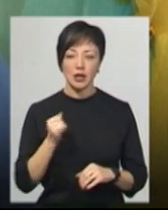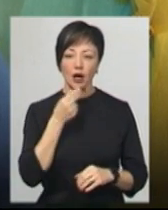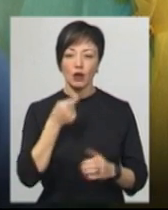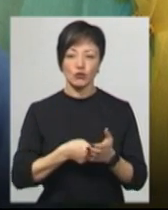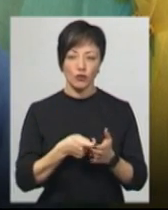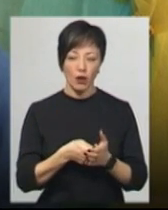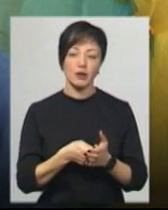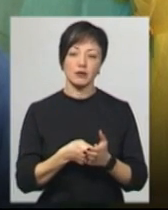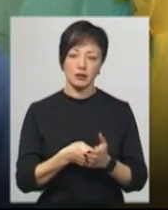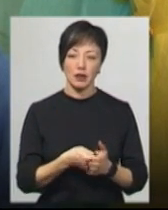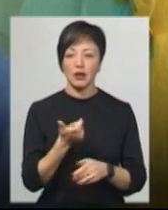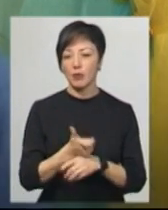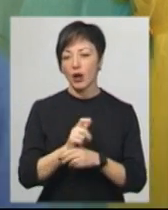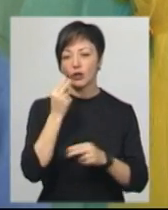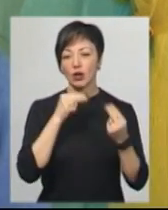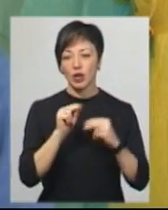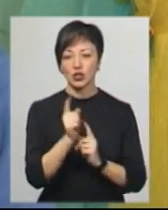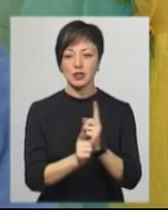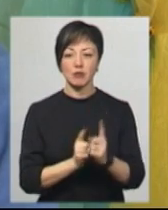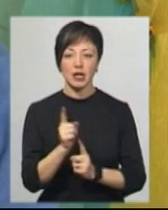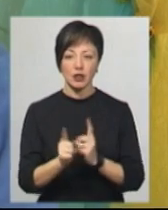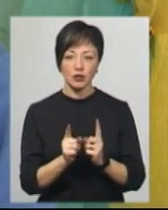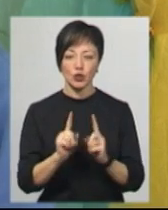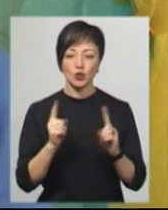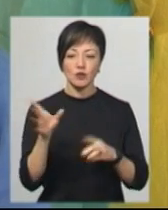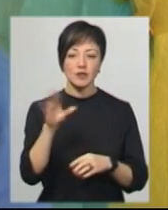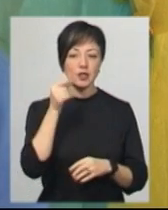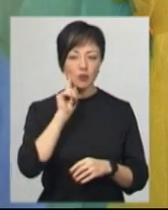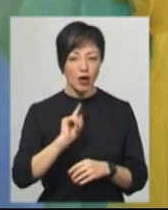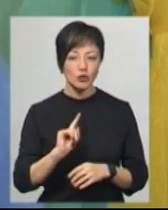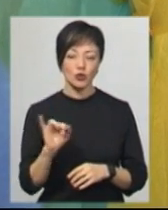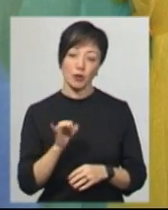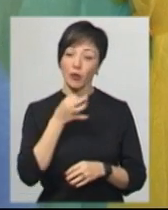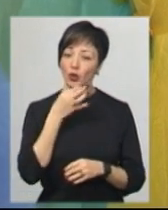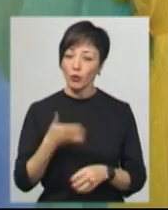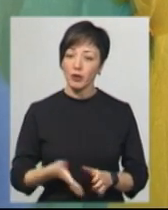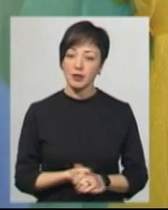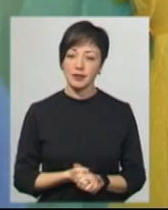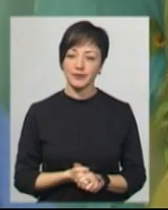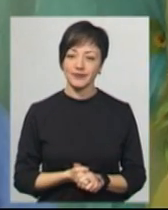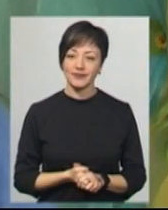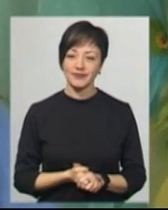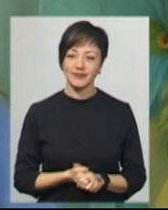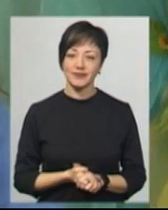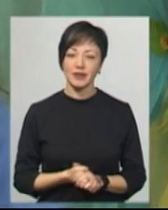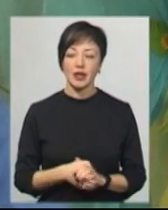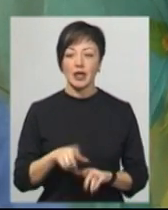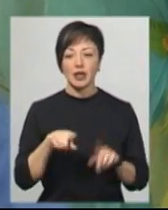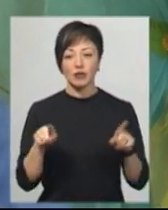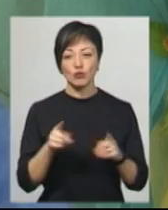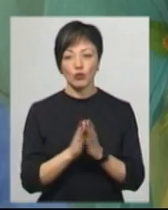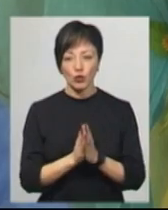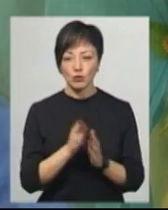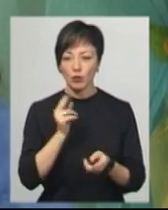харчування набагато краще змінилося, дуже все смачно, і подобається дуже дитині. Де що просить, щоб